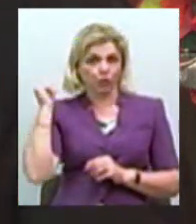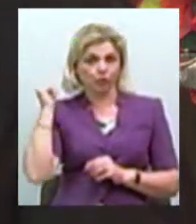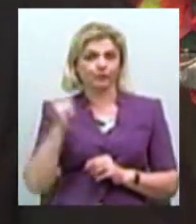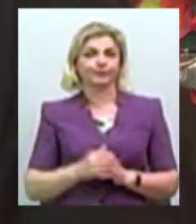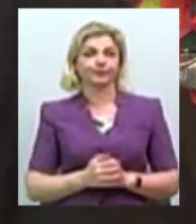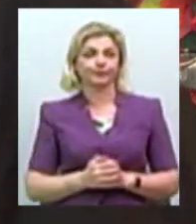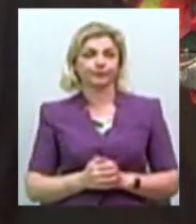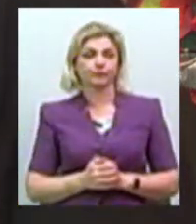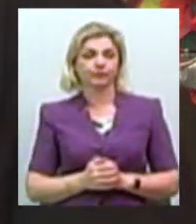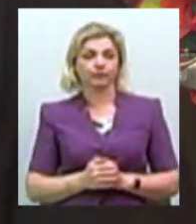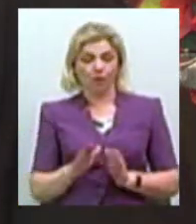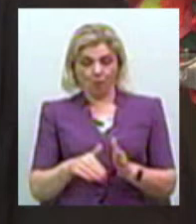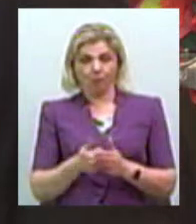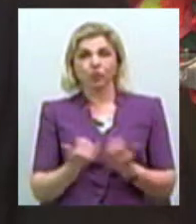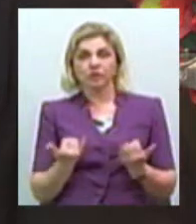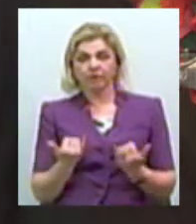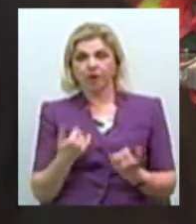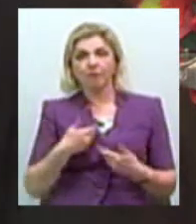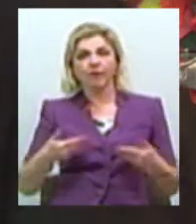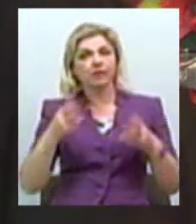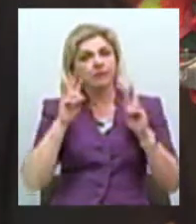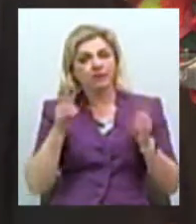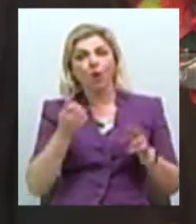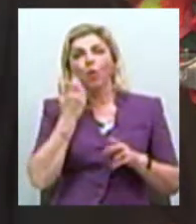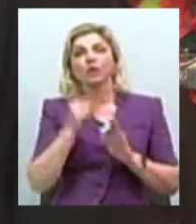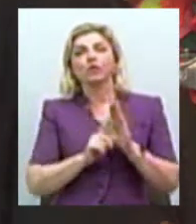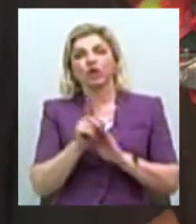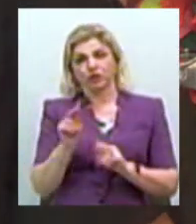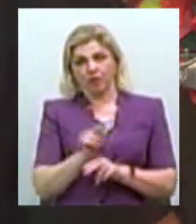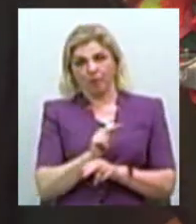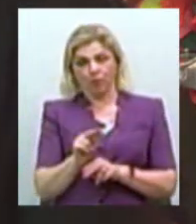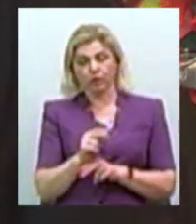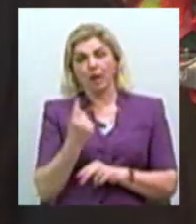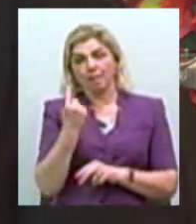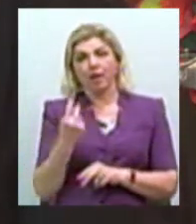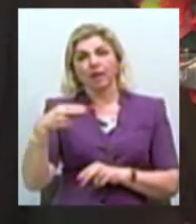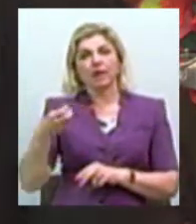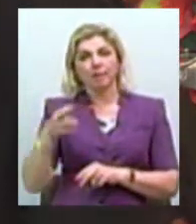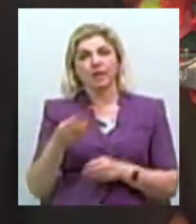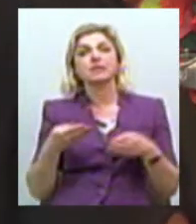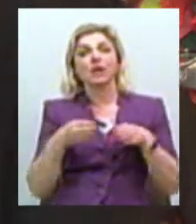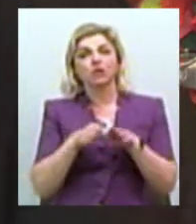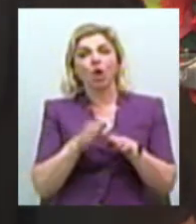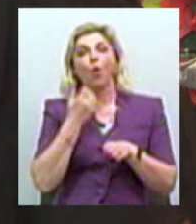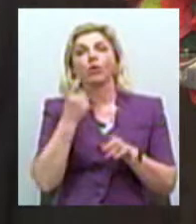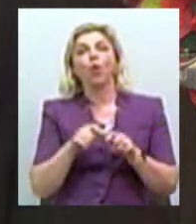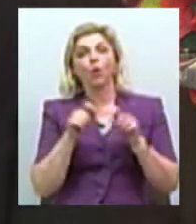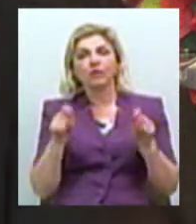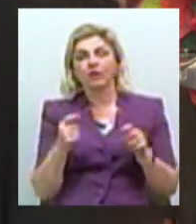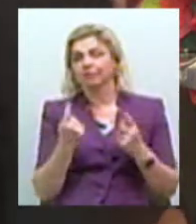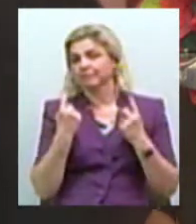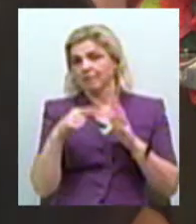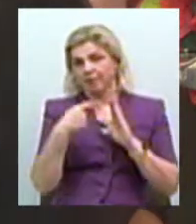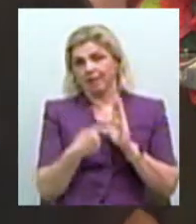Ми по цей день не знаємо, коли почнеться у нас ремонт. 1 липня нас зачиняють, а коли нас відкриють, велике